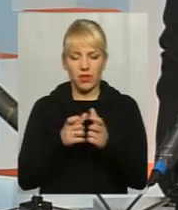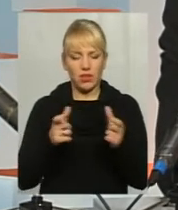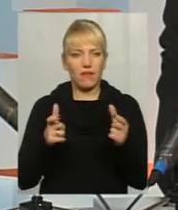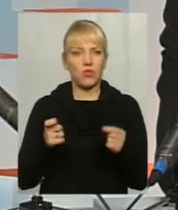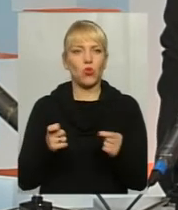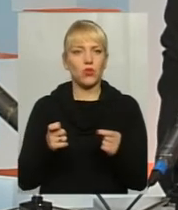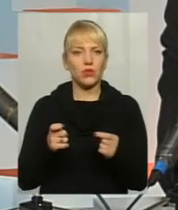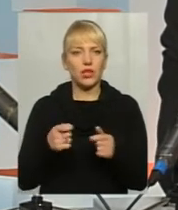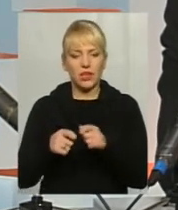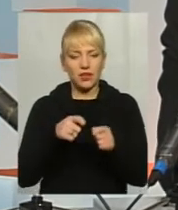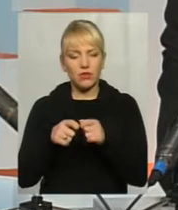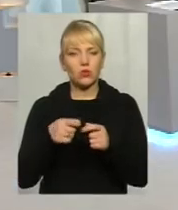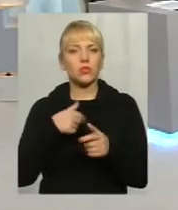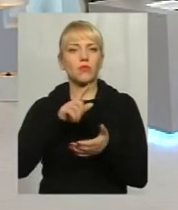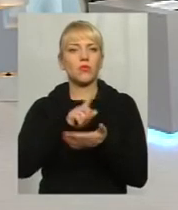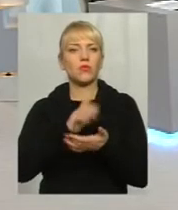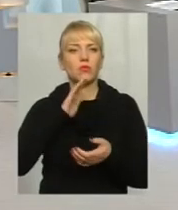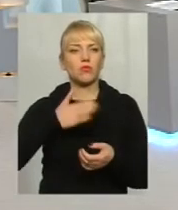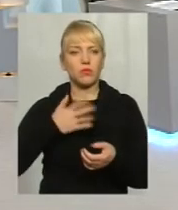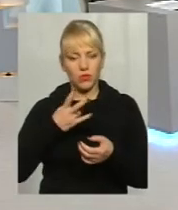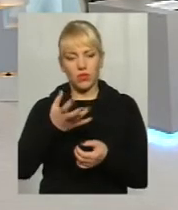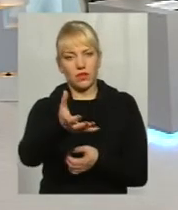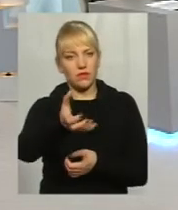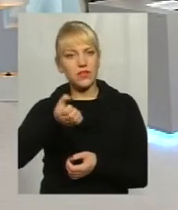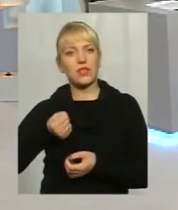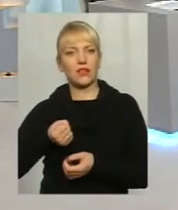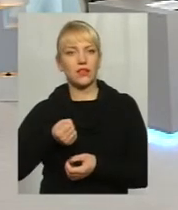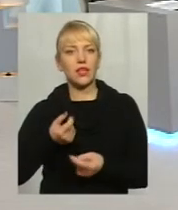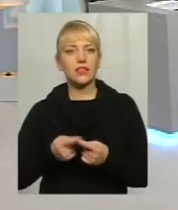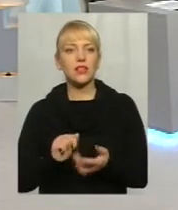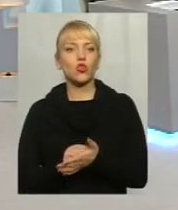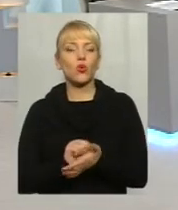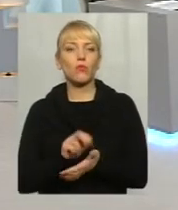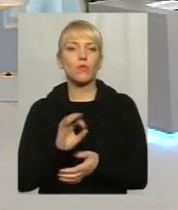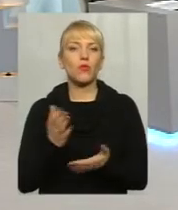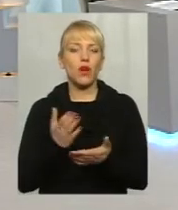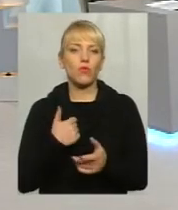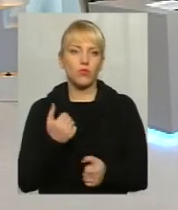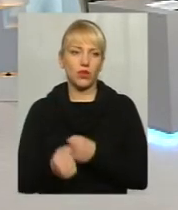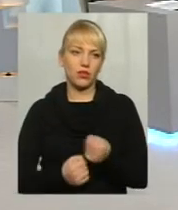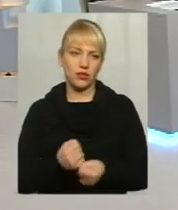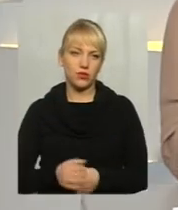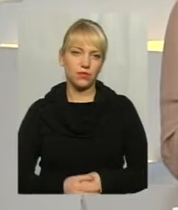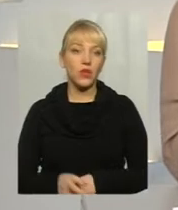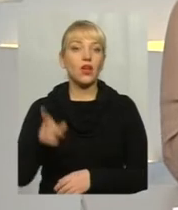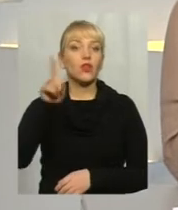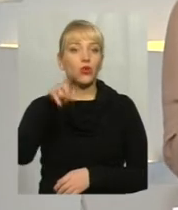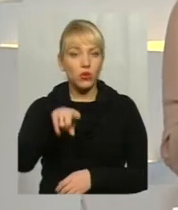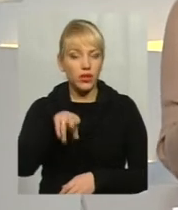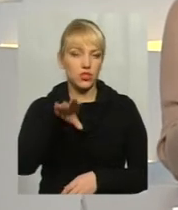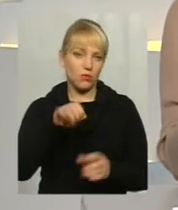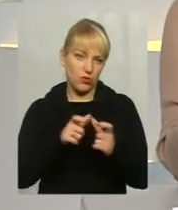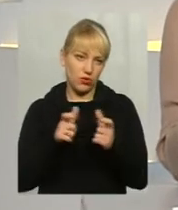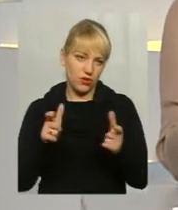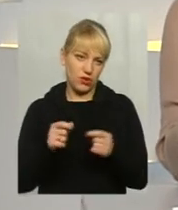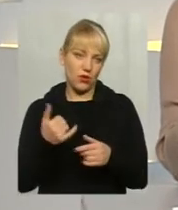теж мій обов'язок, що я маю взяти квиток. Тому що це документ, по якому я їду. До речі, про квитки. Все ж таки, ми